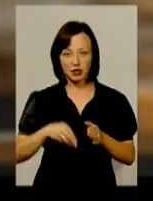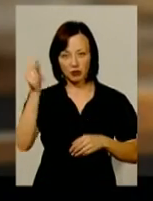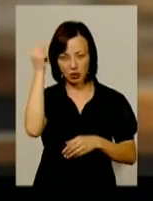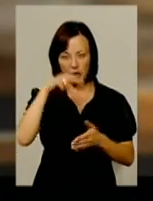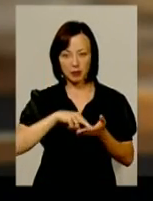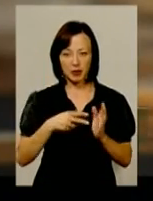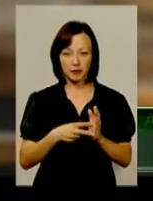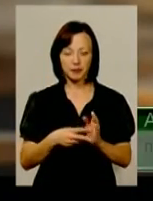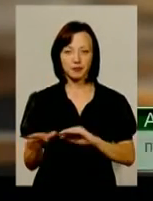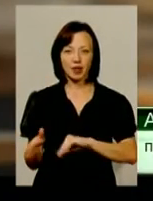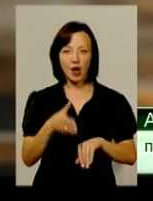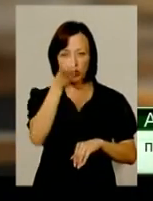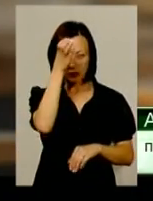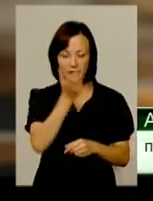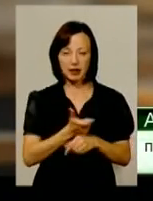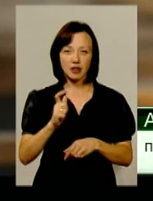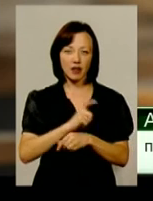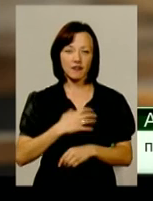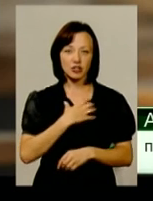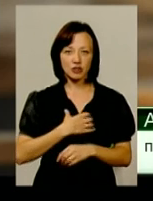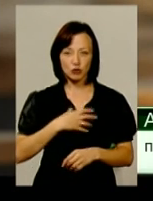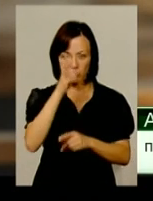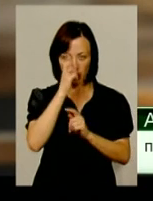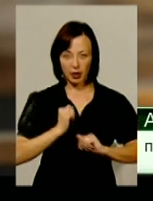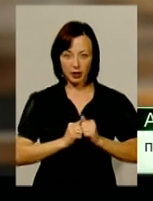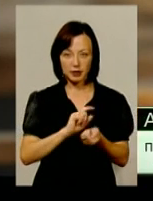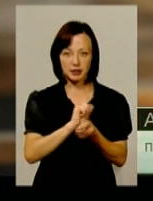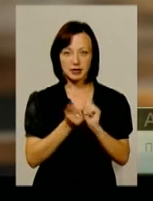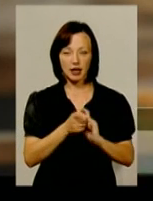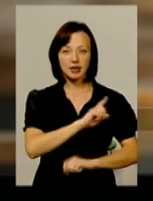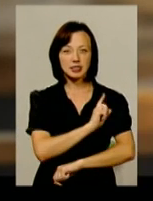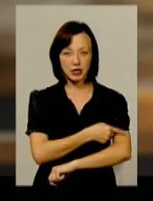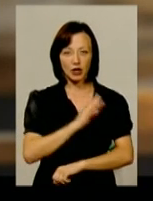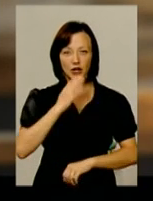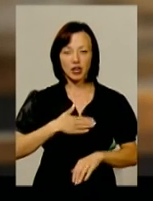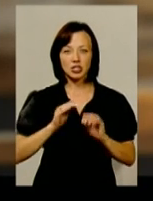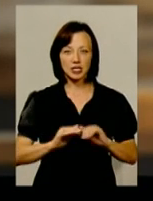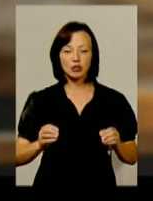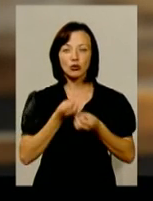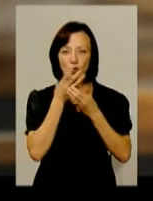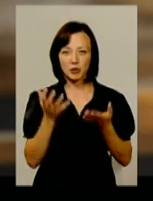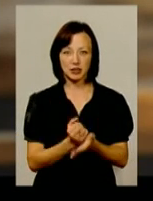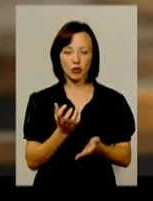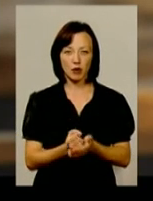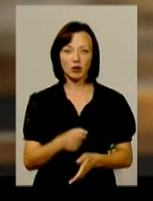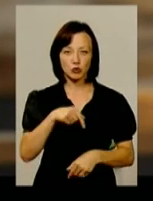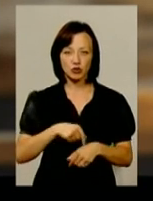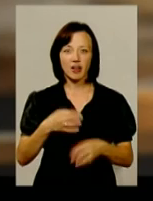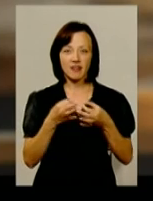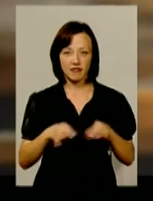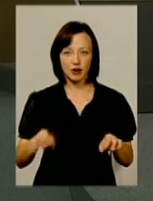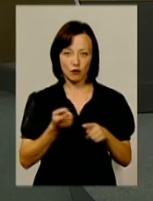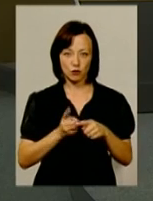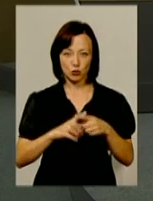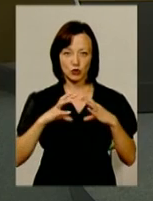Освіта – це саме важливе для того, щоб наша країна стала сильною, а наші діти добре заробляли і почували себе вільно в цьому світі.